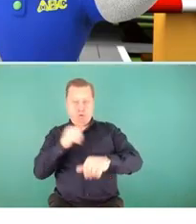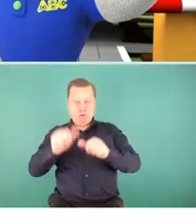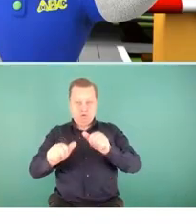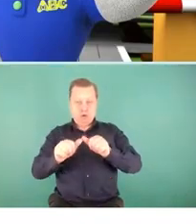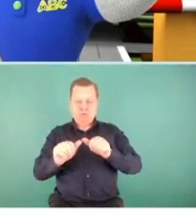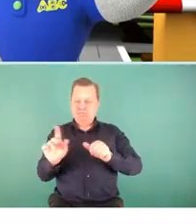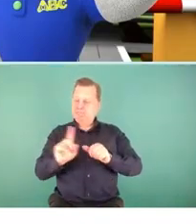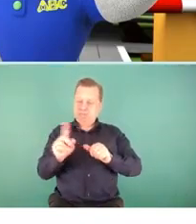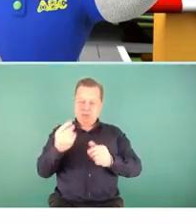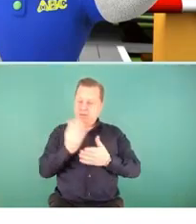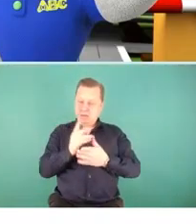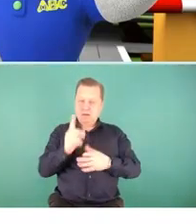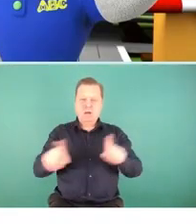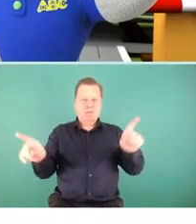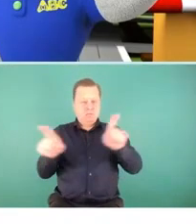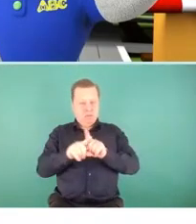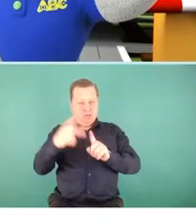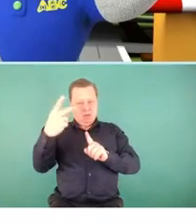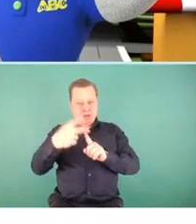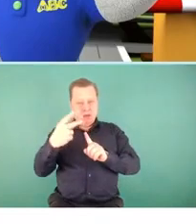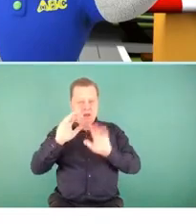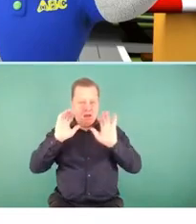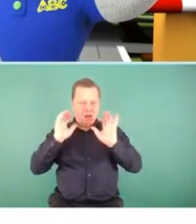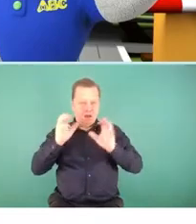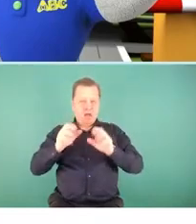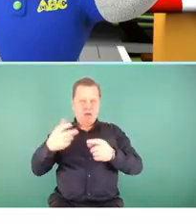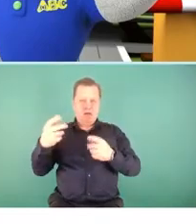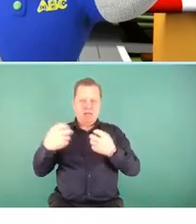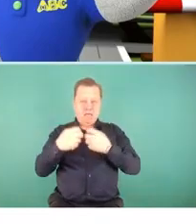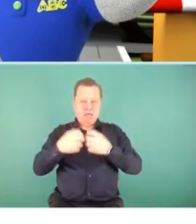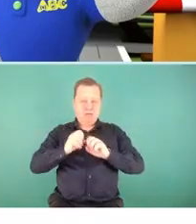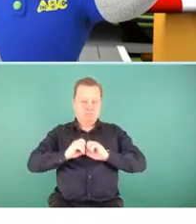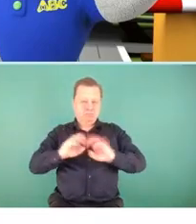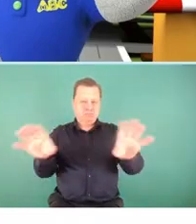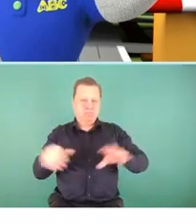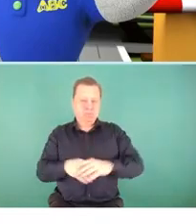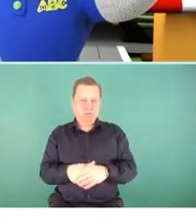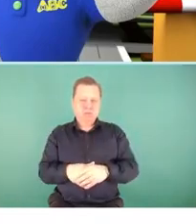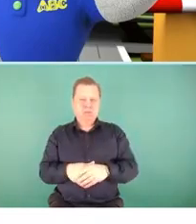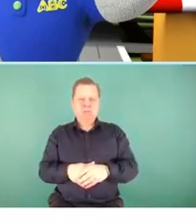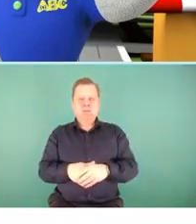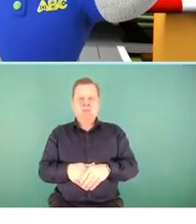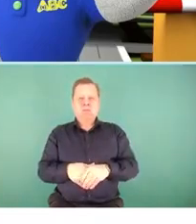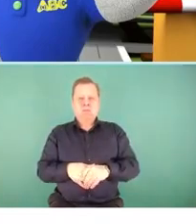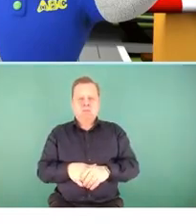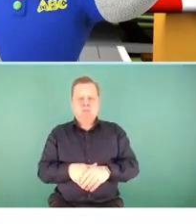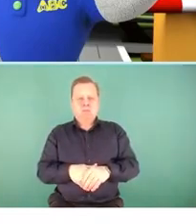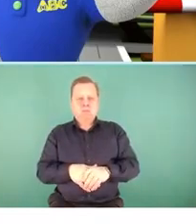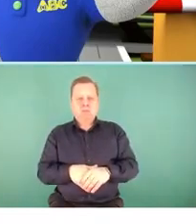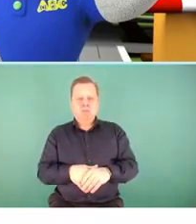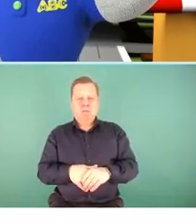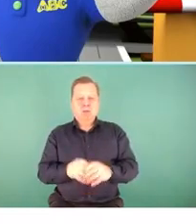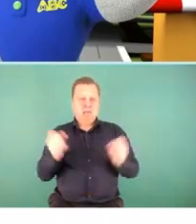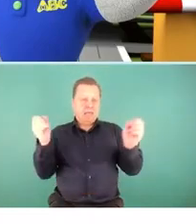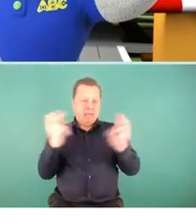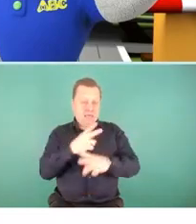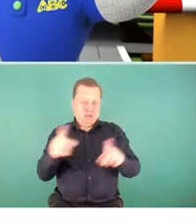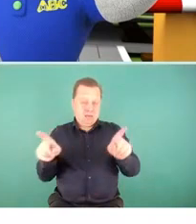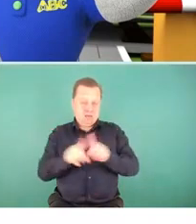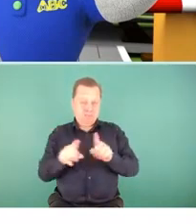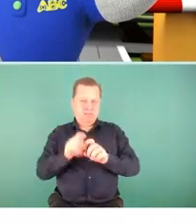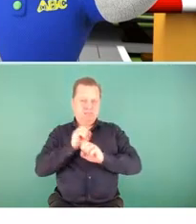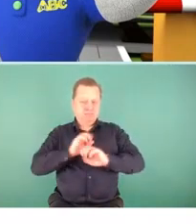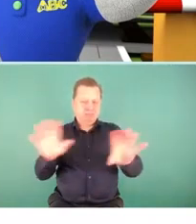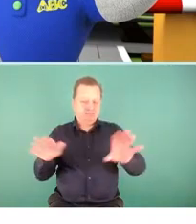to także kampania medialna, realizowana m.in. za pośrednictwem telewizji, internetu czy w kinach. Spoty,